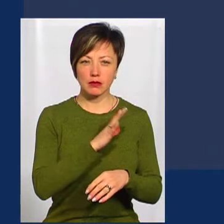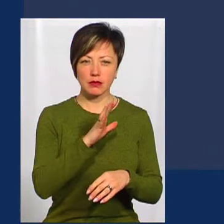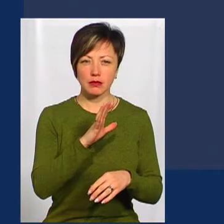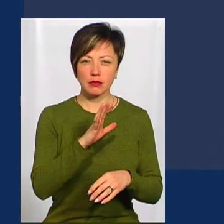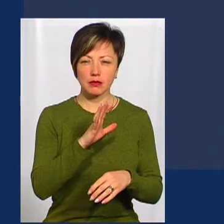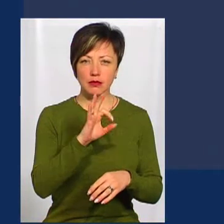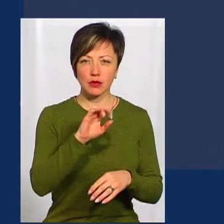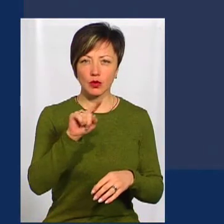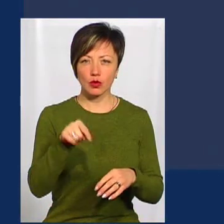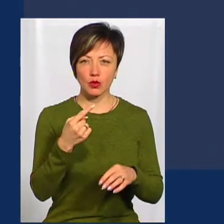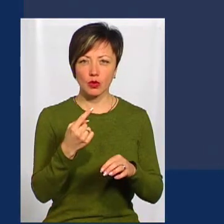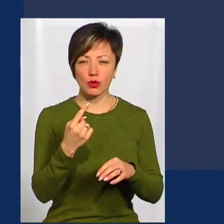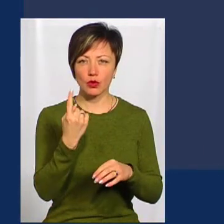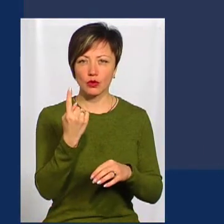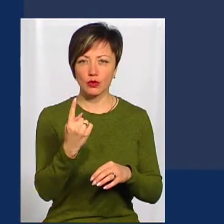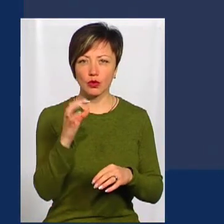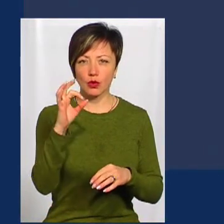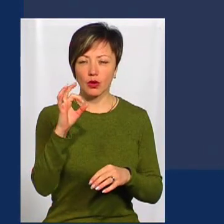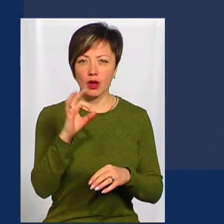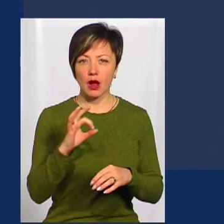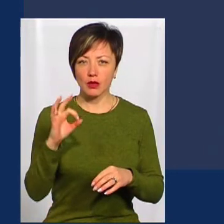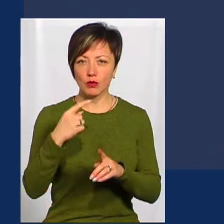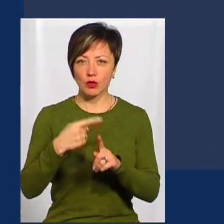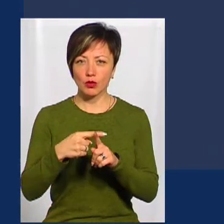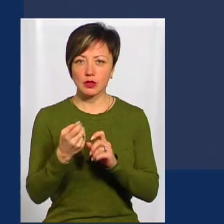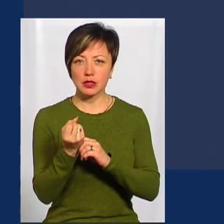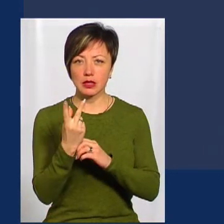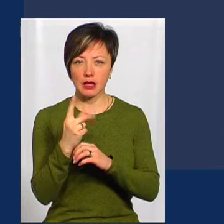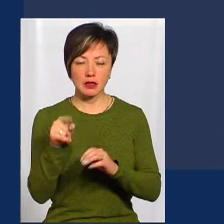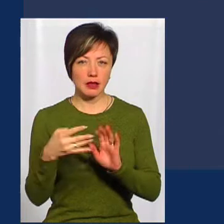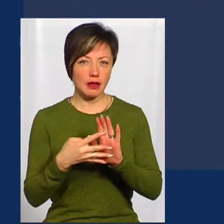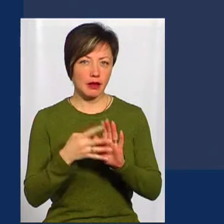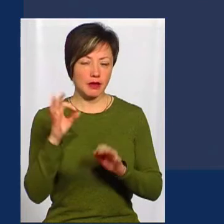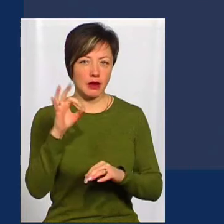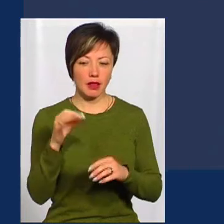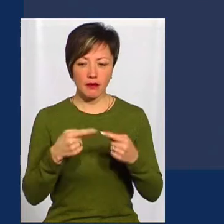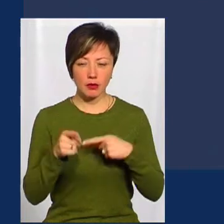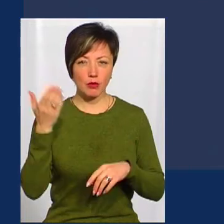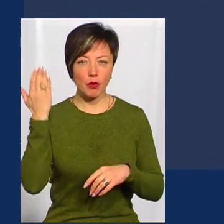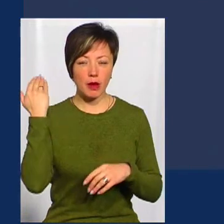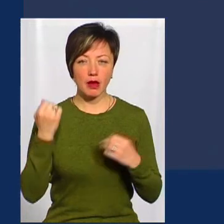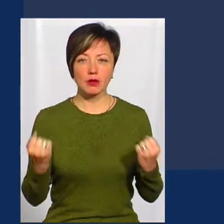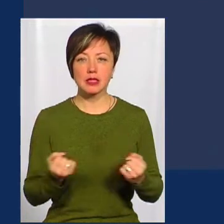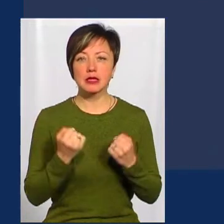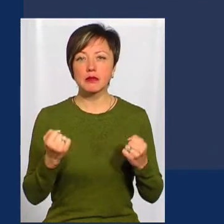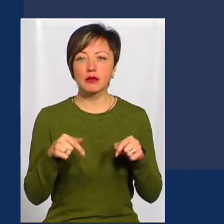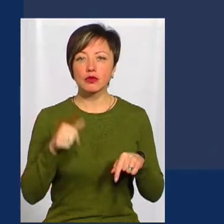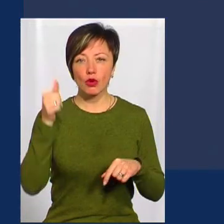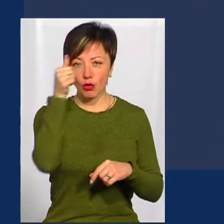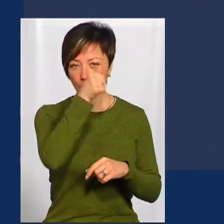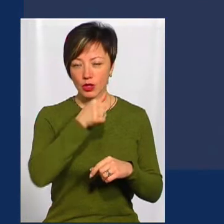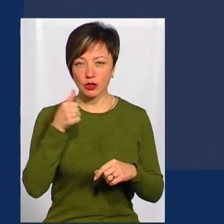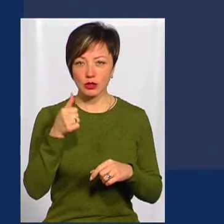18 грудня і склав плюс 13,9 градусів. На відміну від попередньої зими цьогоріч відмічається